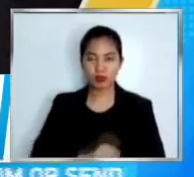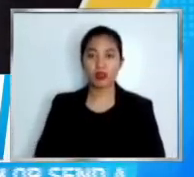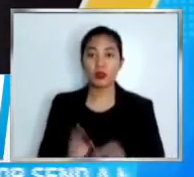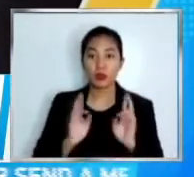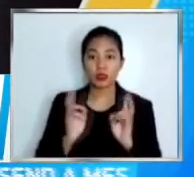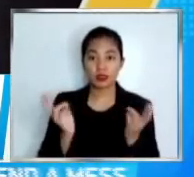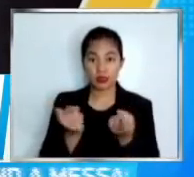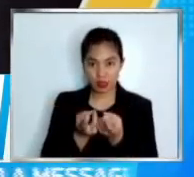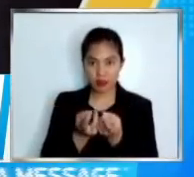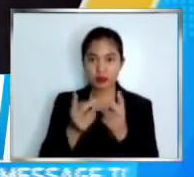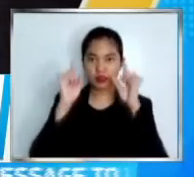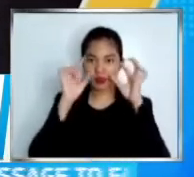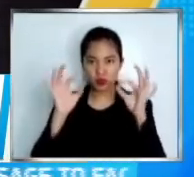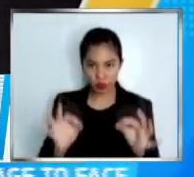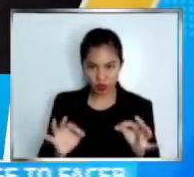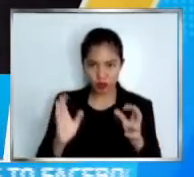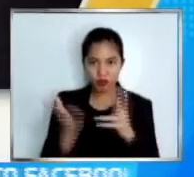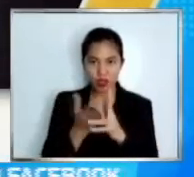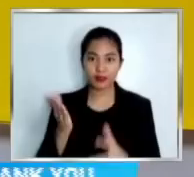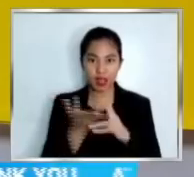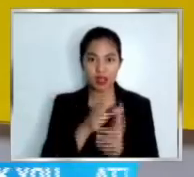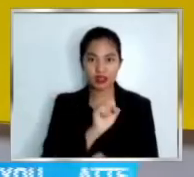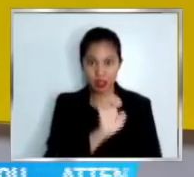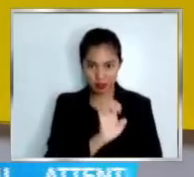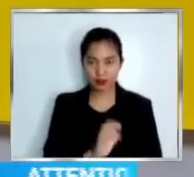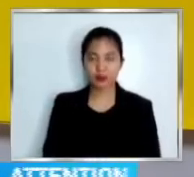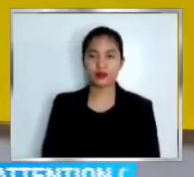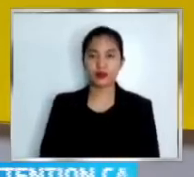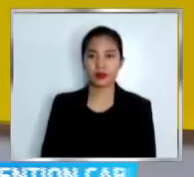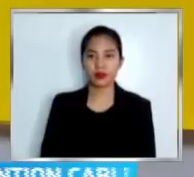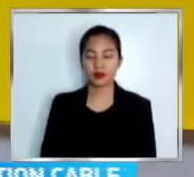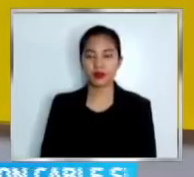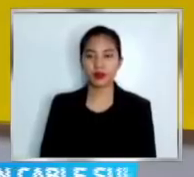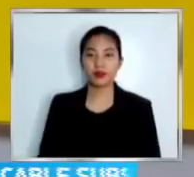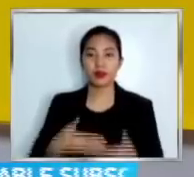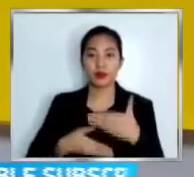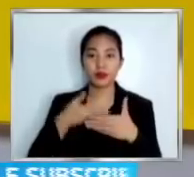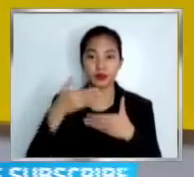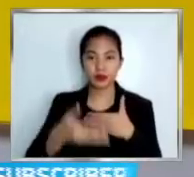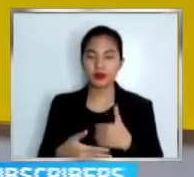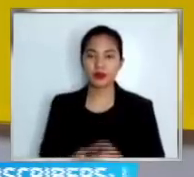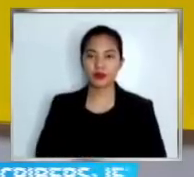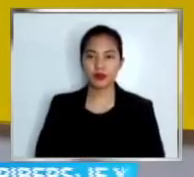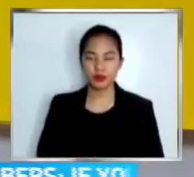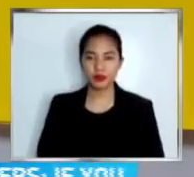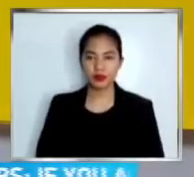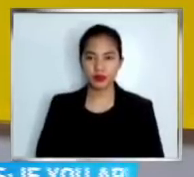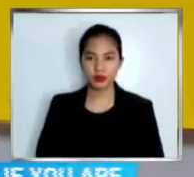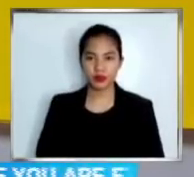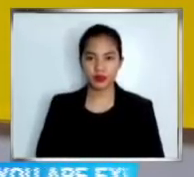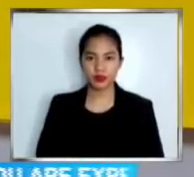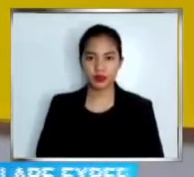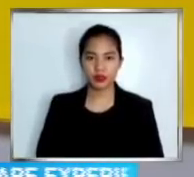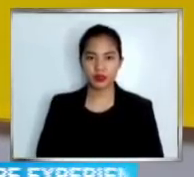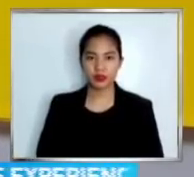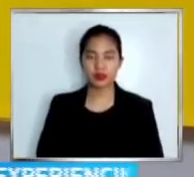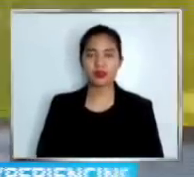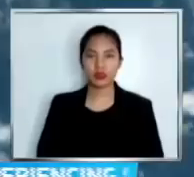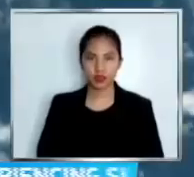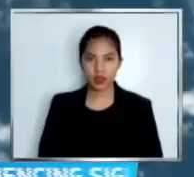siya. Nahaharap siya sa kasong parricide. Unti-unting lumalapit sa bansa ang binabantayang low pressure area.